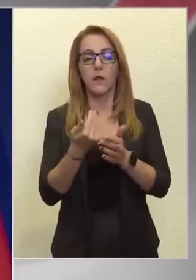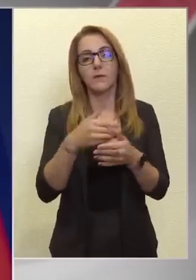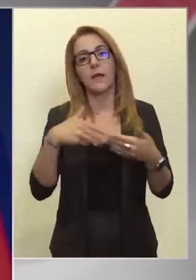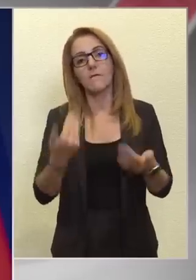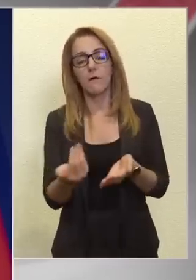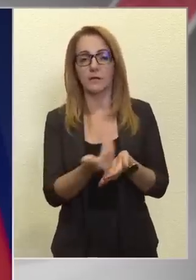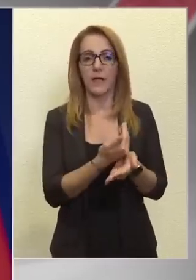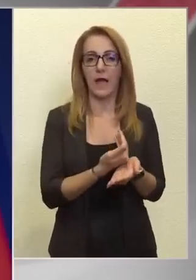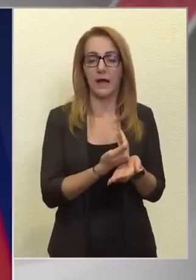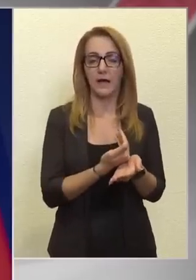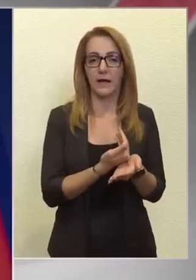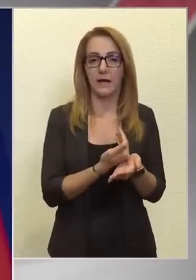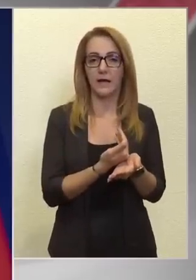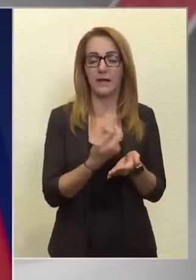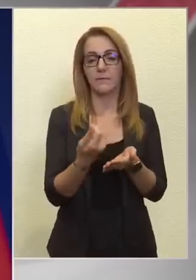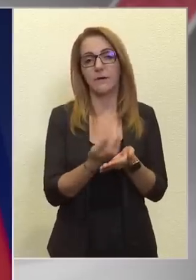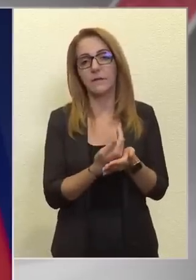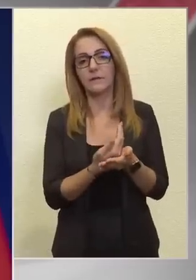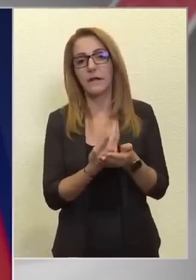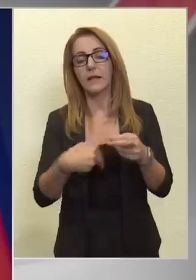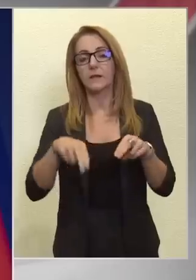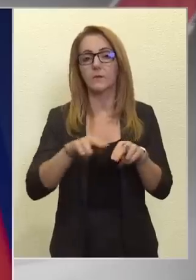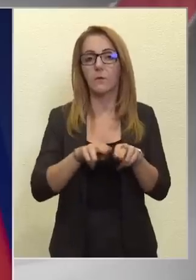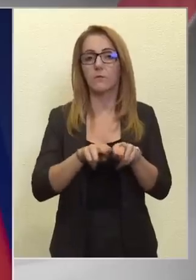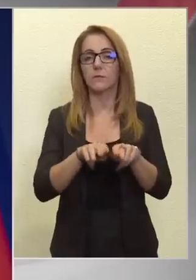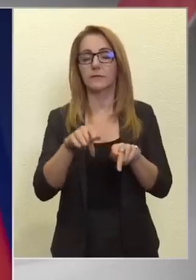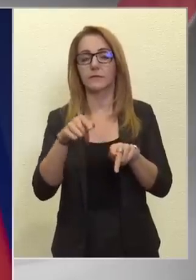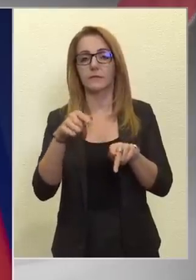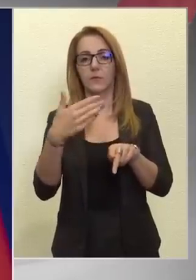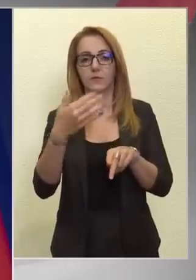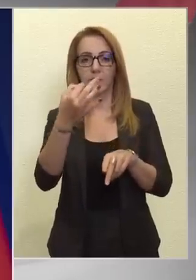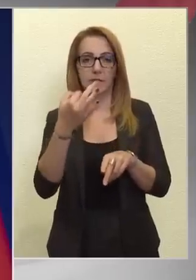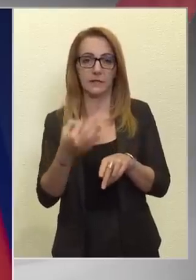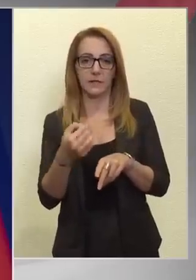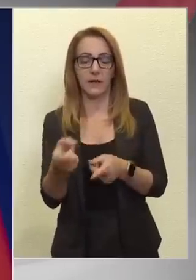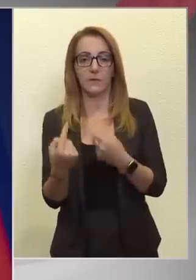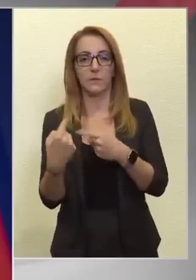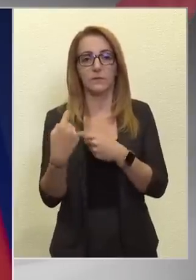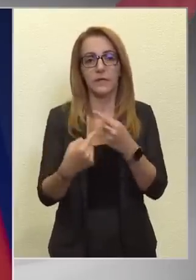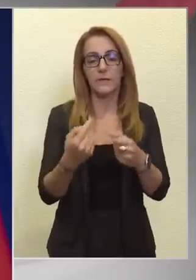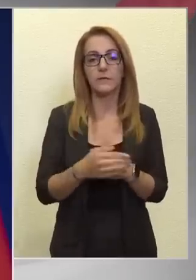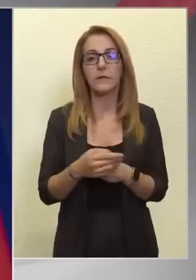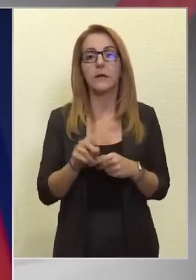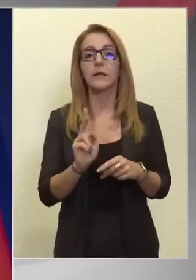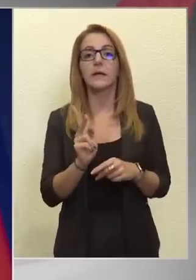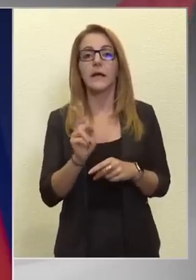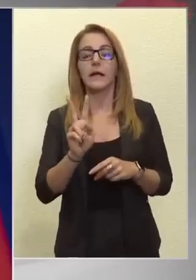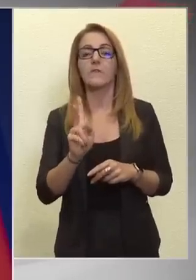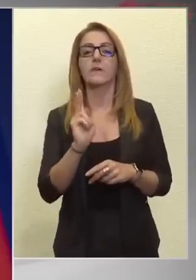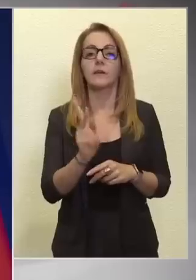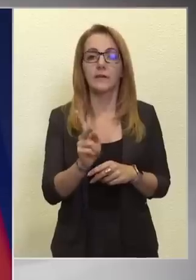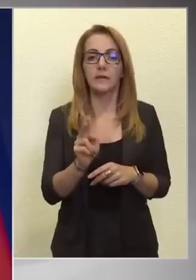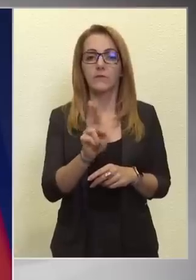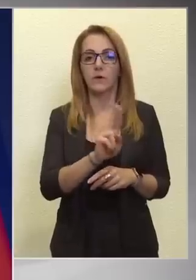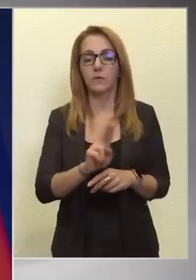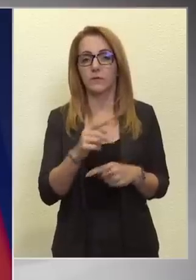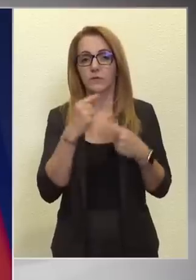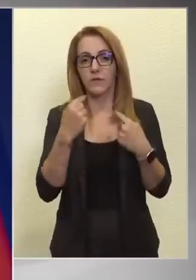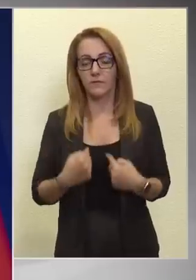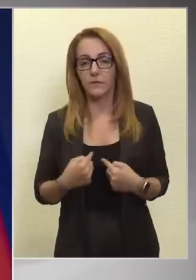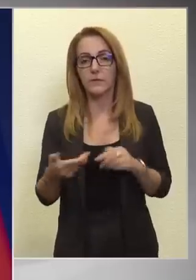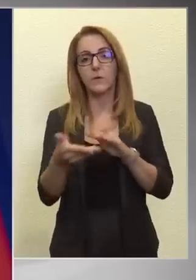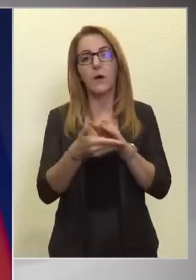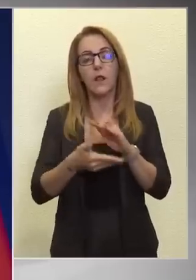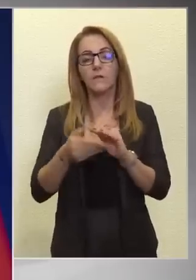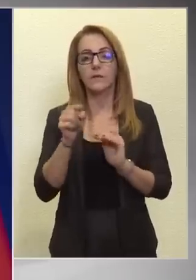50 százaléka a feldolgozóiparból származik. És ki a KKV, erre van egy uniós definíció, ezt most nem sorolom el. Alapvetően